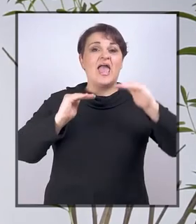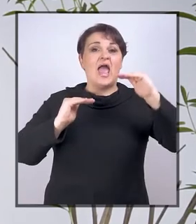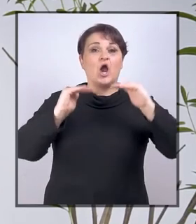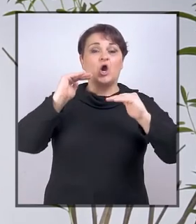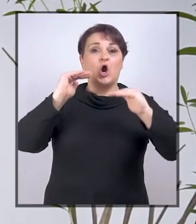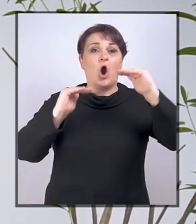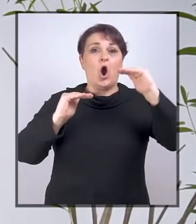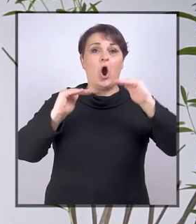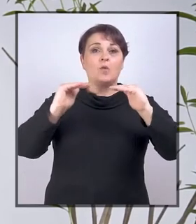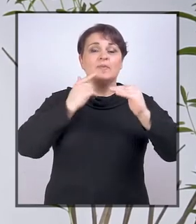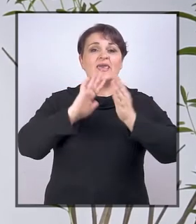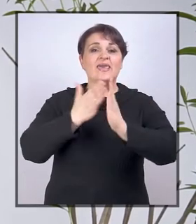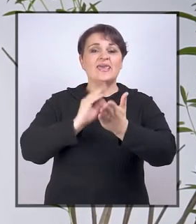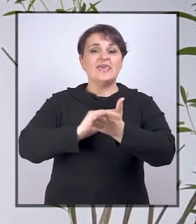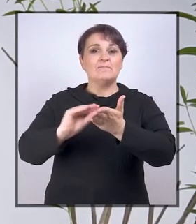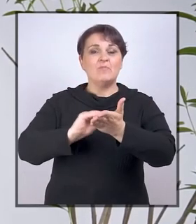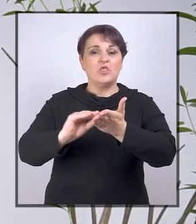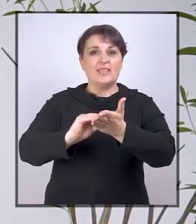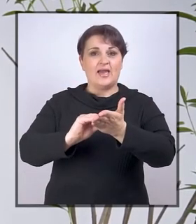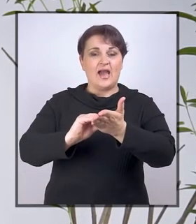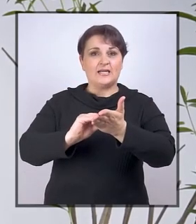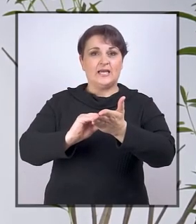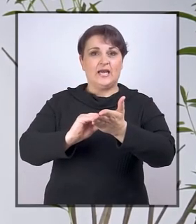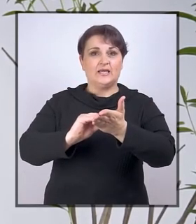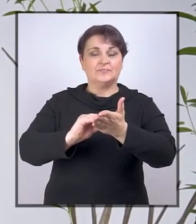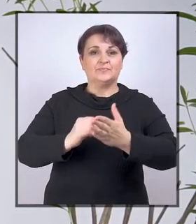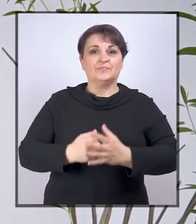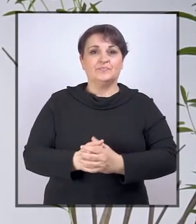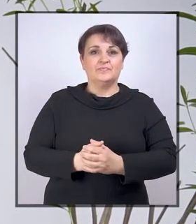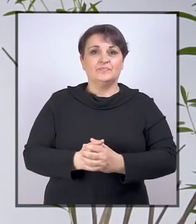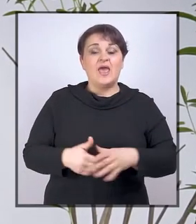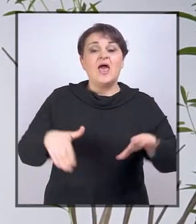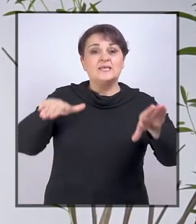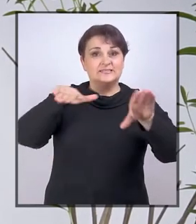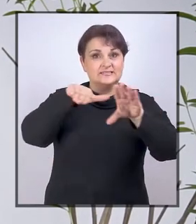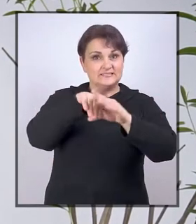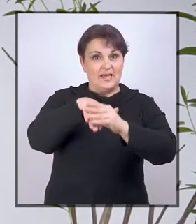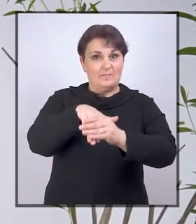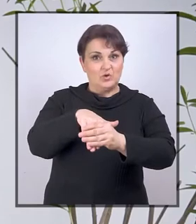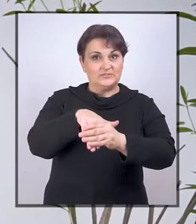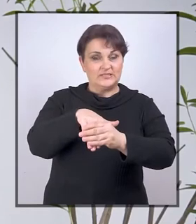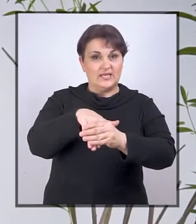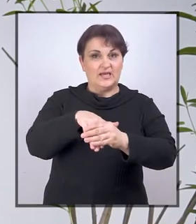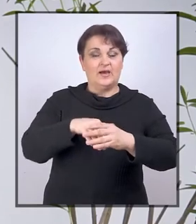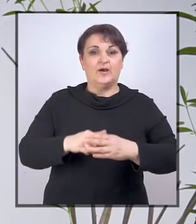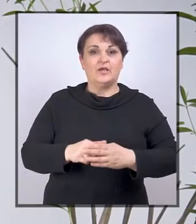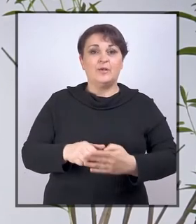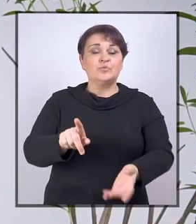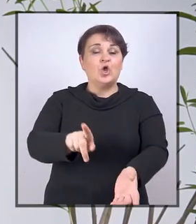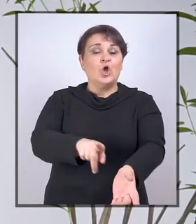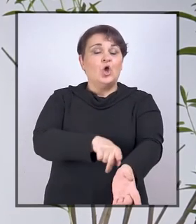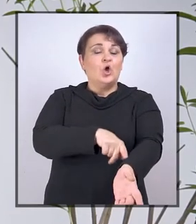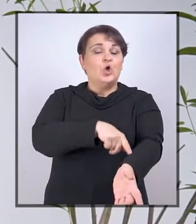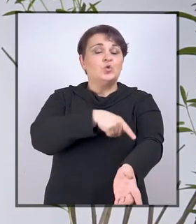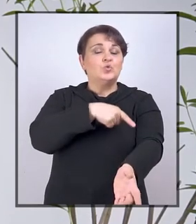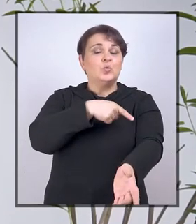komparativistkinja i bibliotekarka, zaposlena. Dugogodišnja